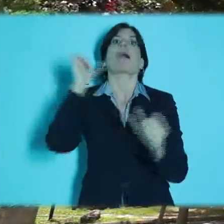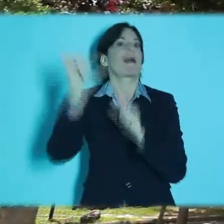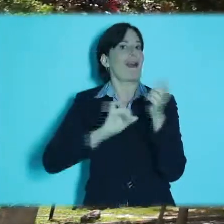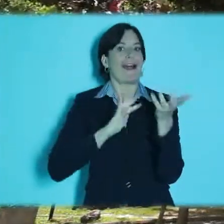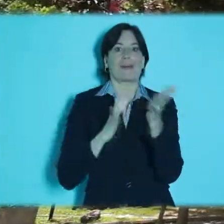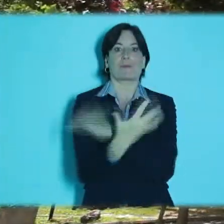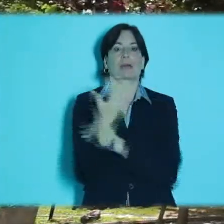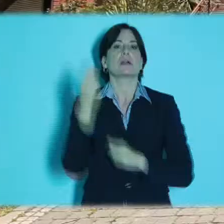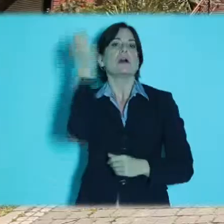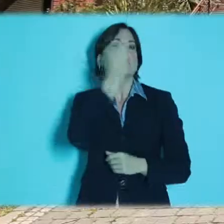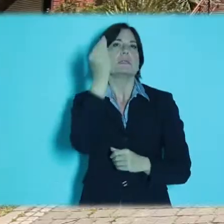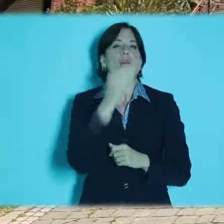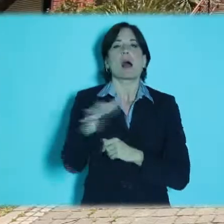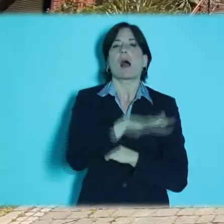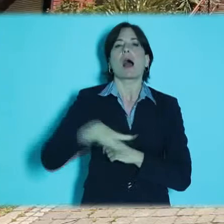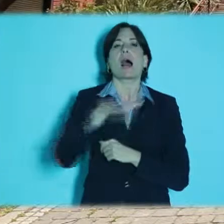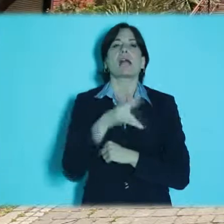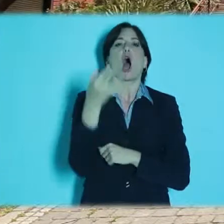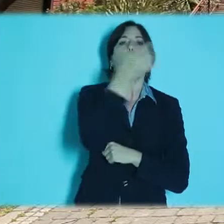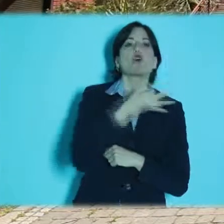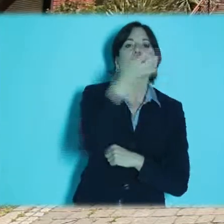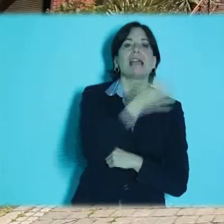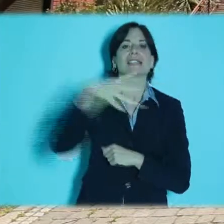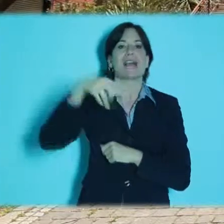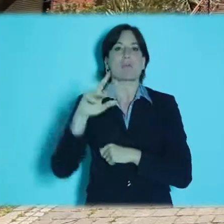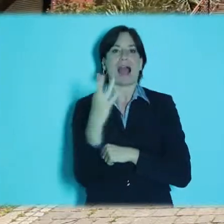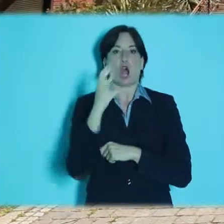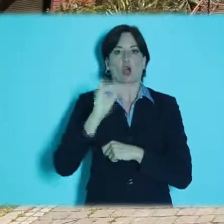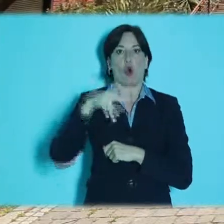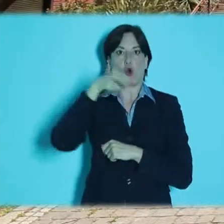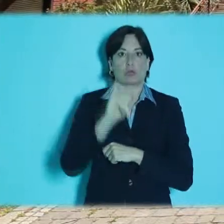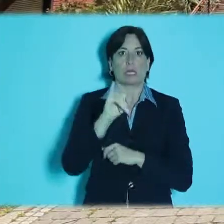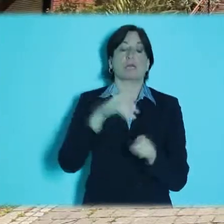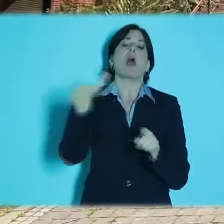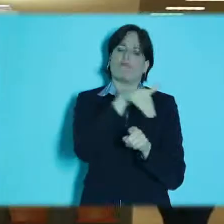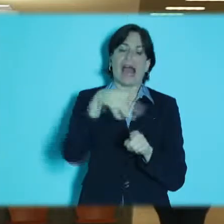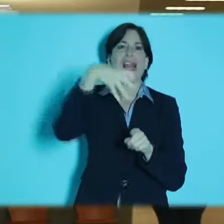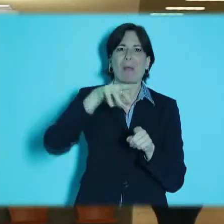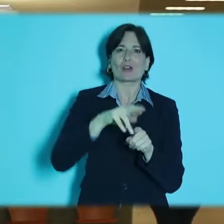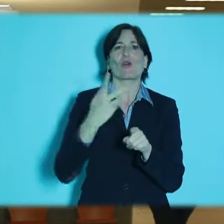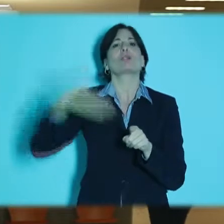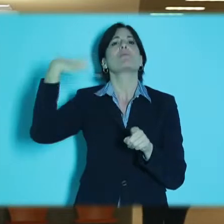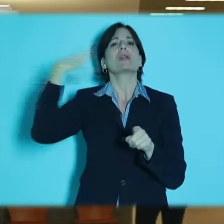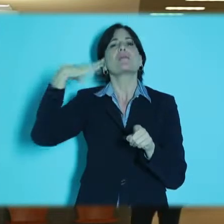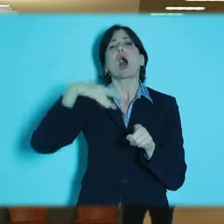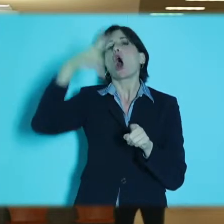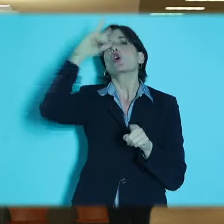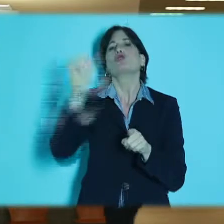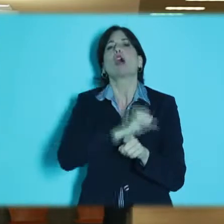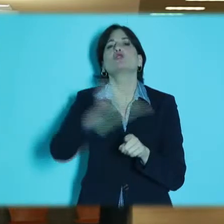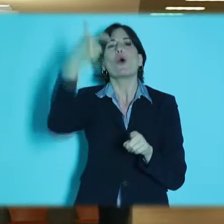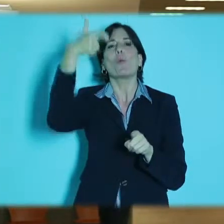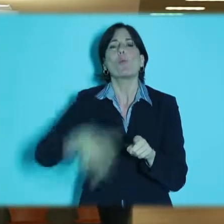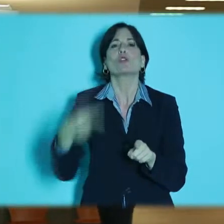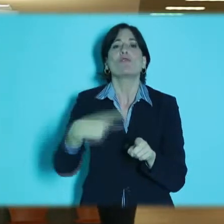aree della città, penso al quadrante Ostiense-Marconi, al di là dei Viale-Marconi, quell'area che era prima caratterizzata